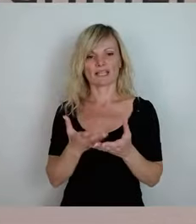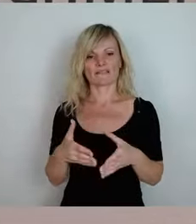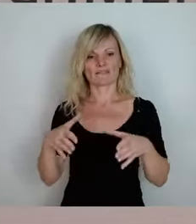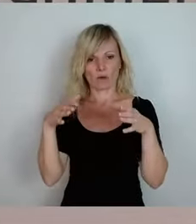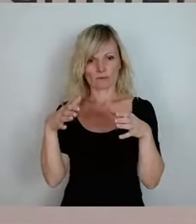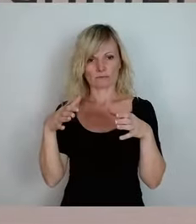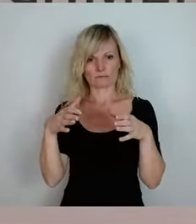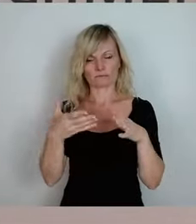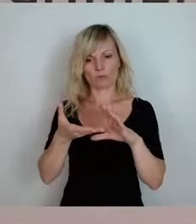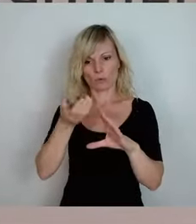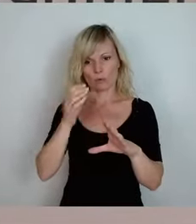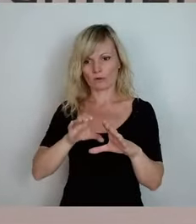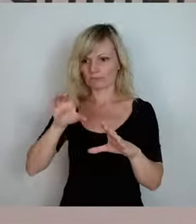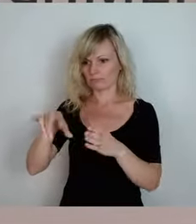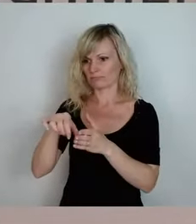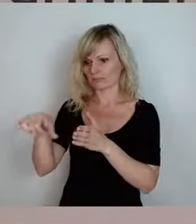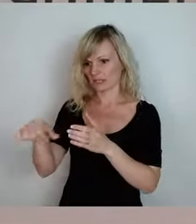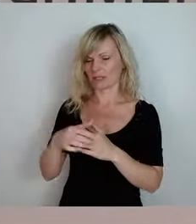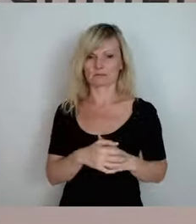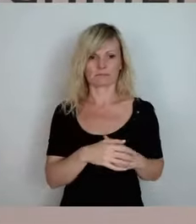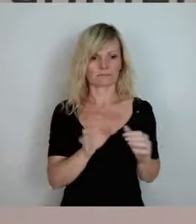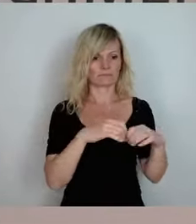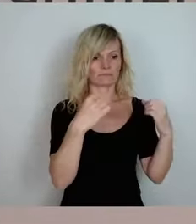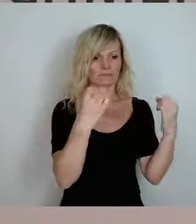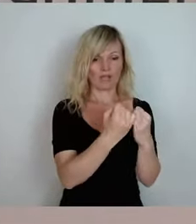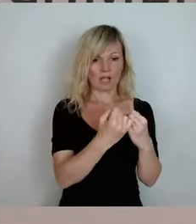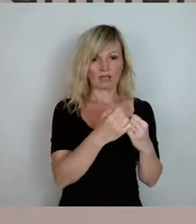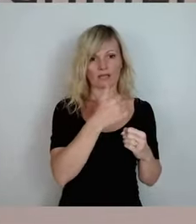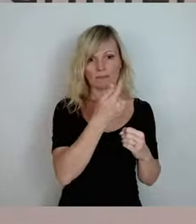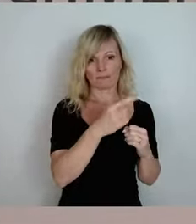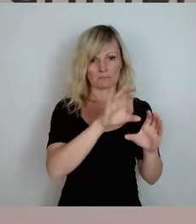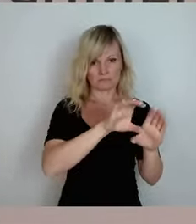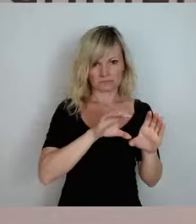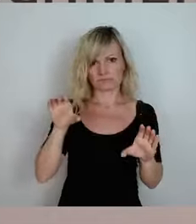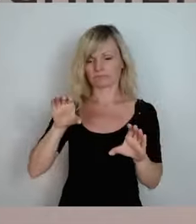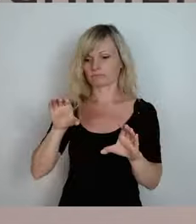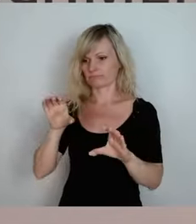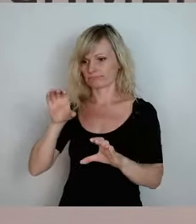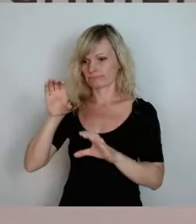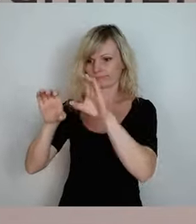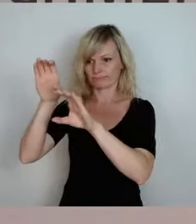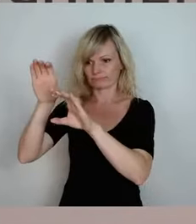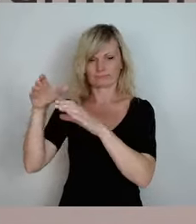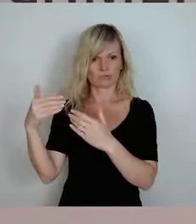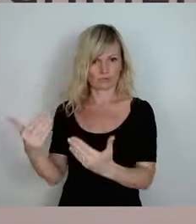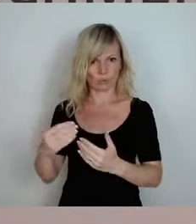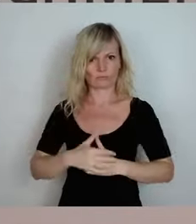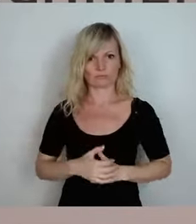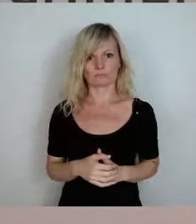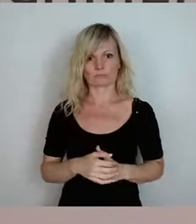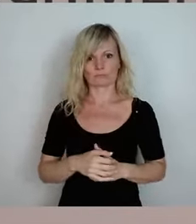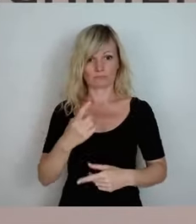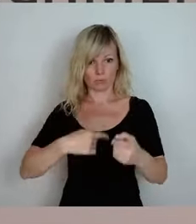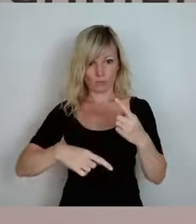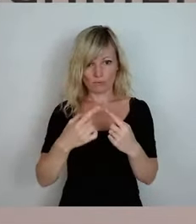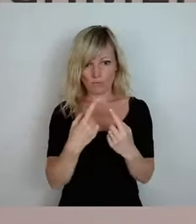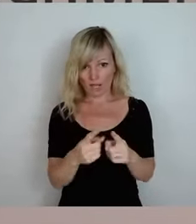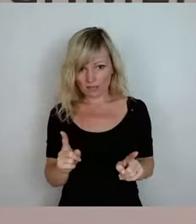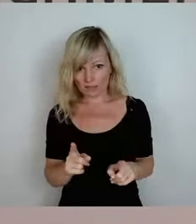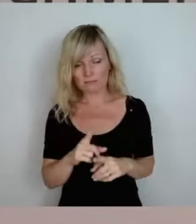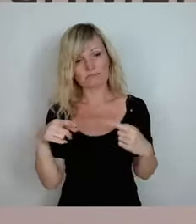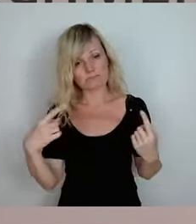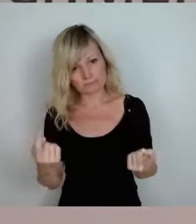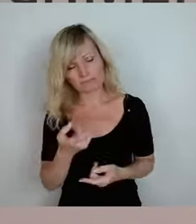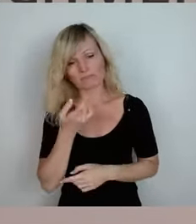Sachen sind staatlich. Da sind wir wieder an der gleichen Stelle. Wenn wir das anders haben wollen, müssen wir die Finanzen